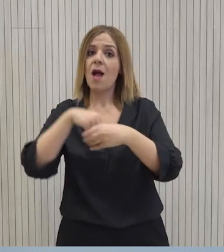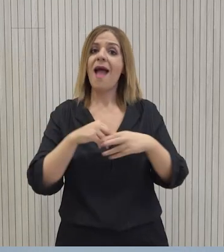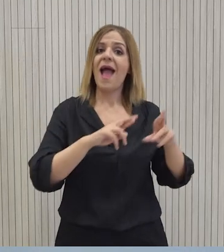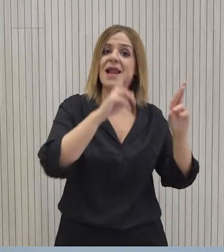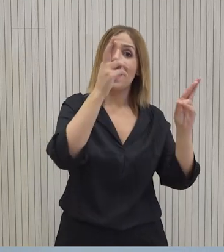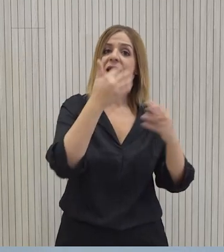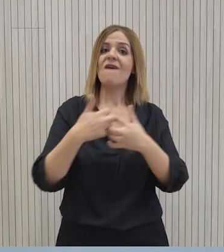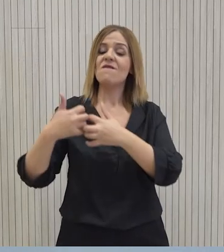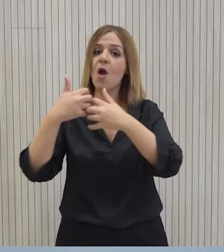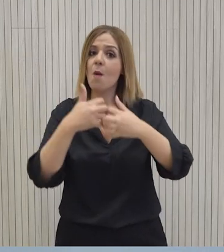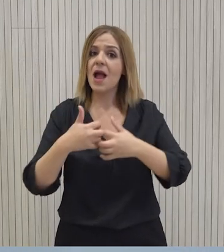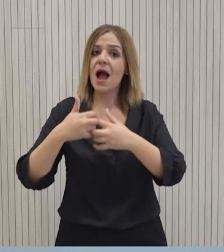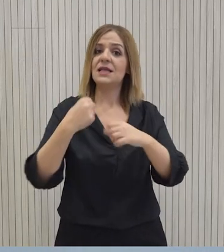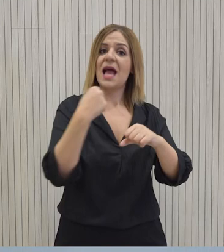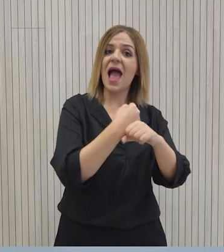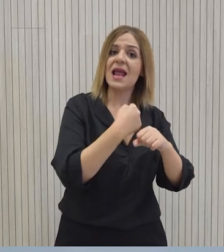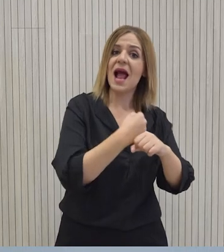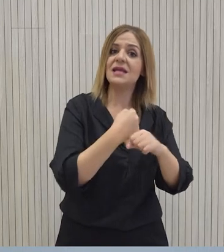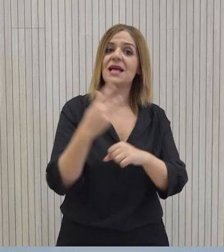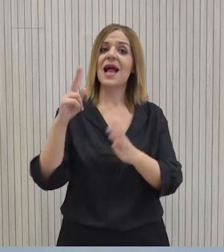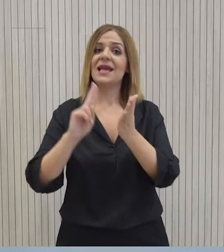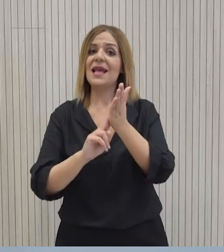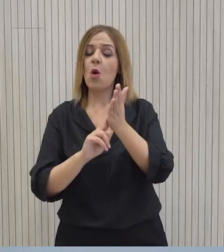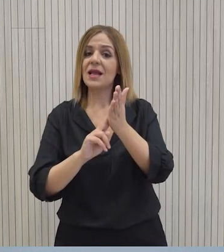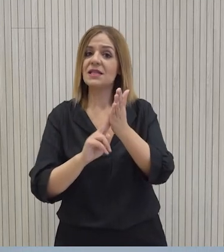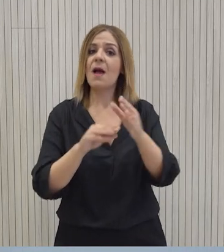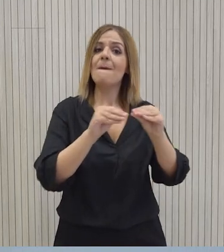Εμπορίου και Βιομηχανίας Εργασίας και Κοινωνικών Ασφαλήσεων